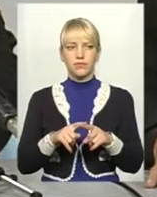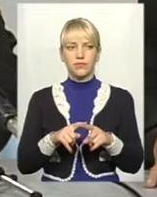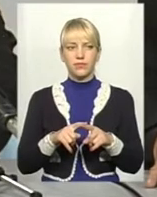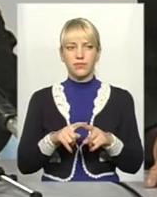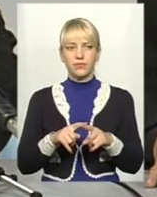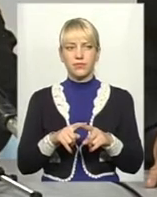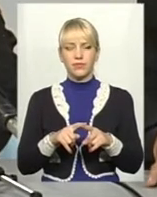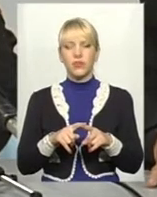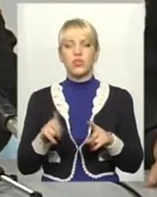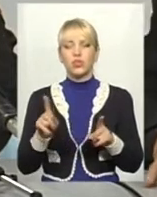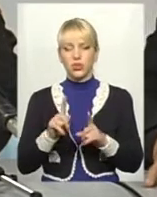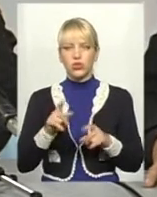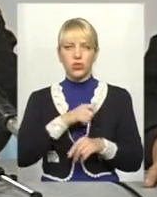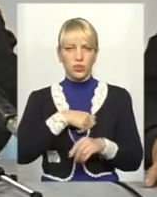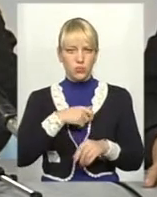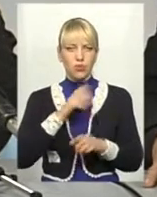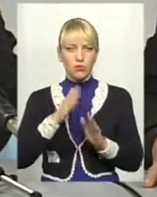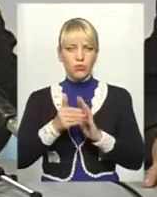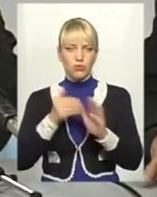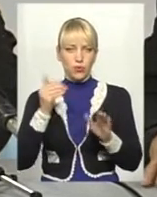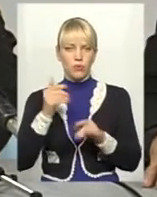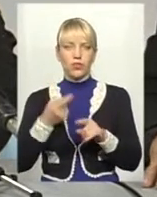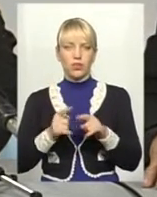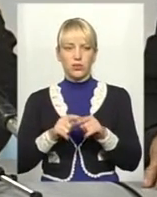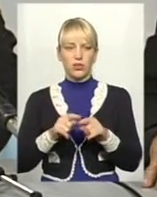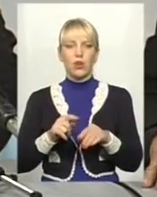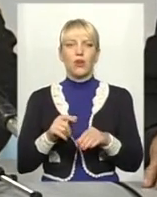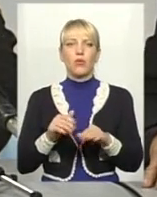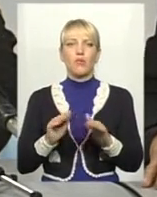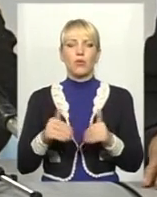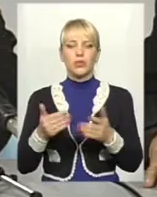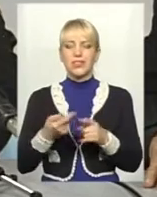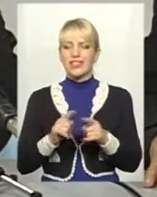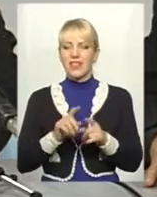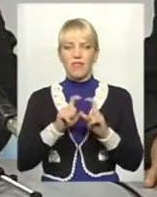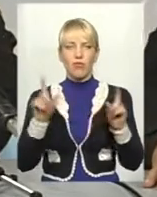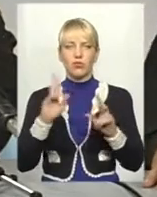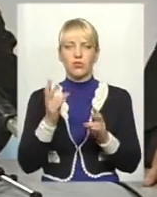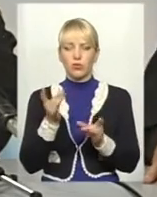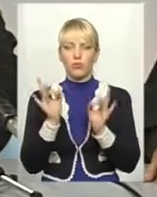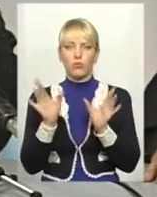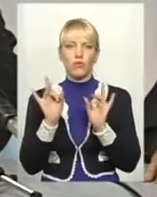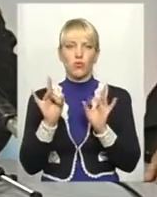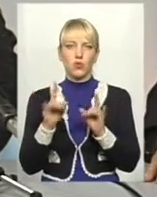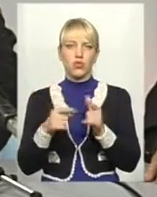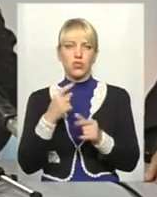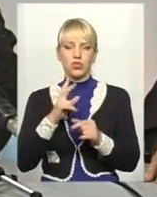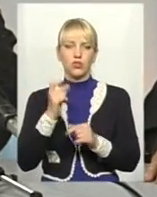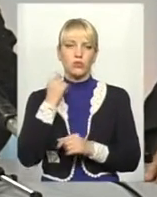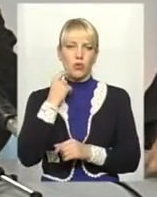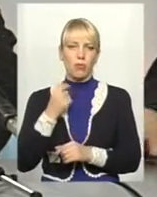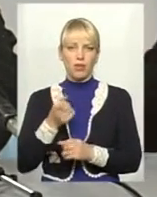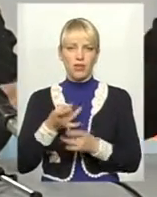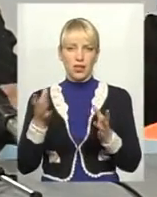відгукнеться на це діло. І так звертають до інших. Це не той фонд, який може щось профукати, чи хтось десь щось пропити.